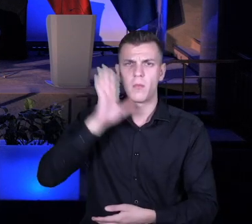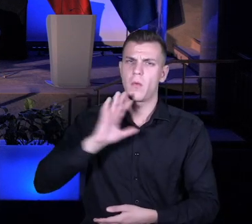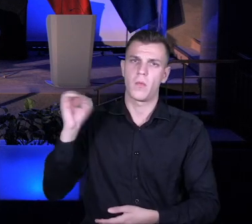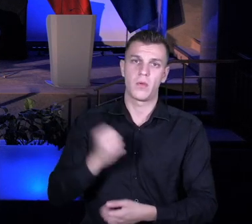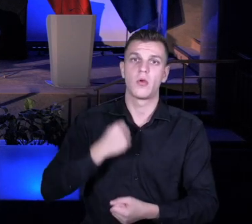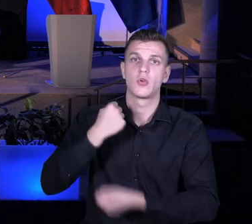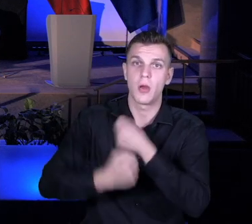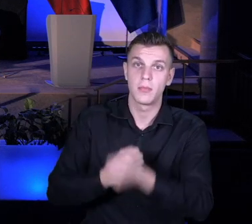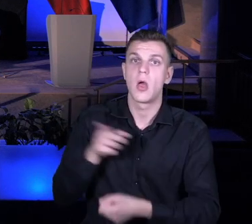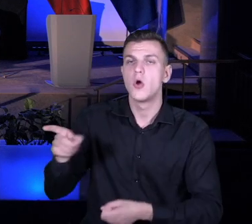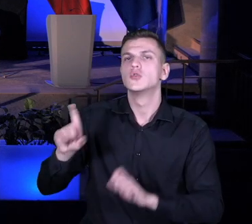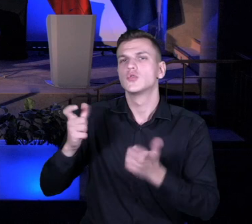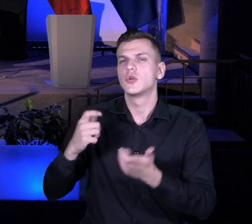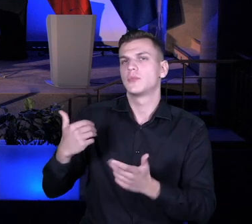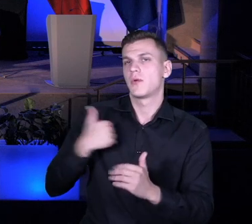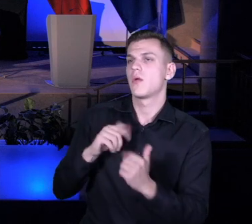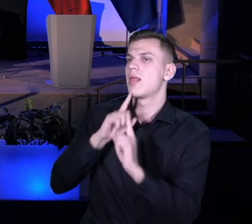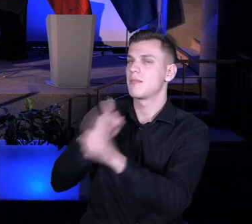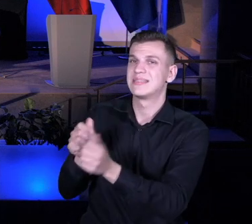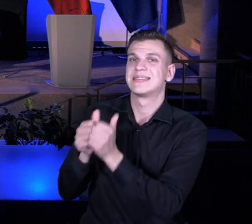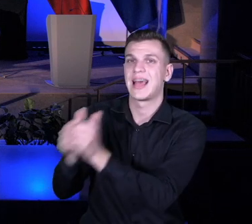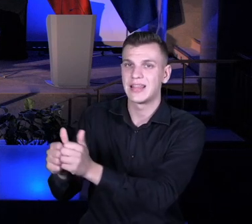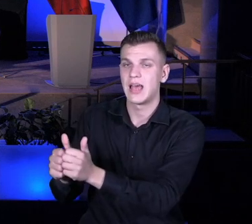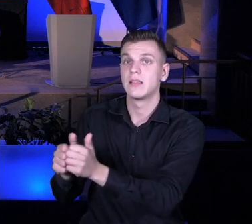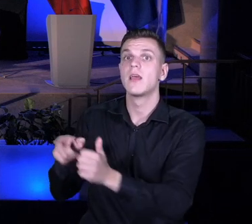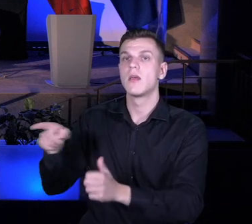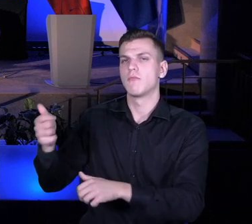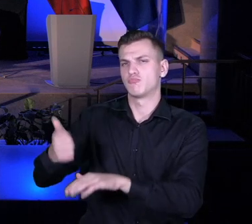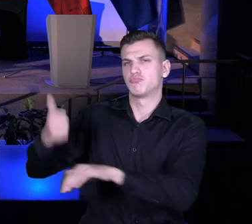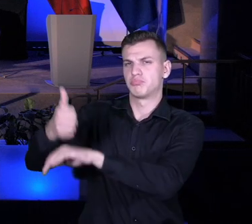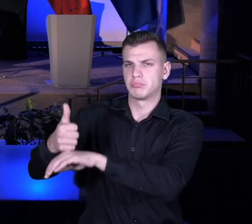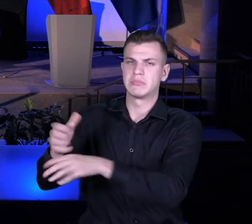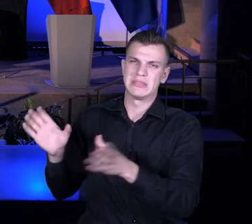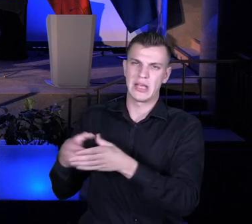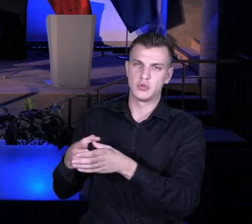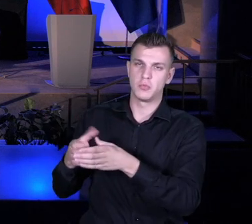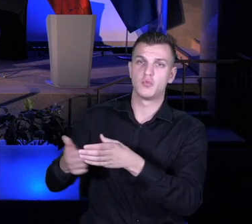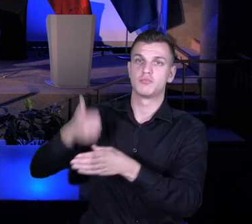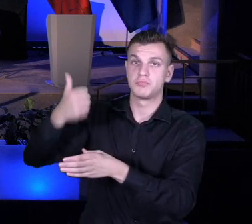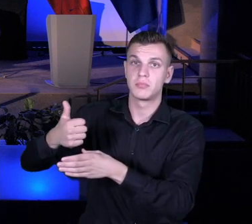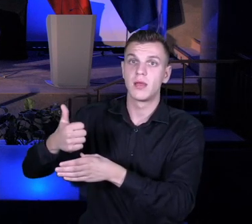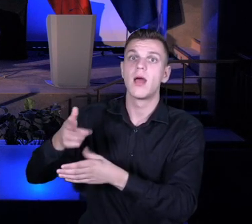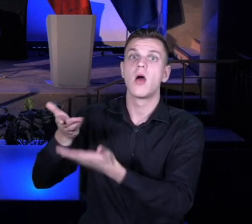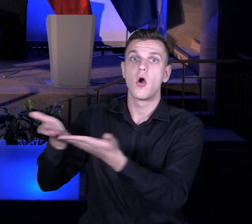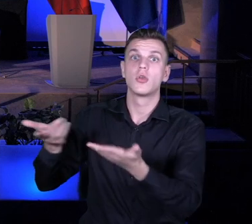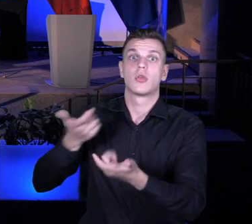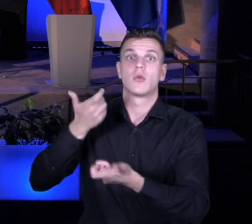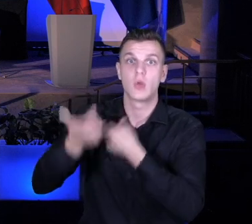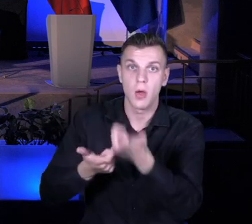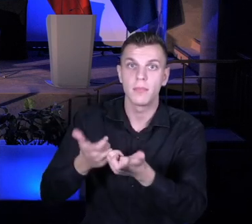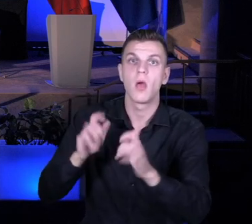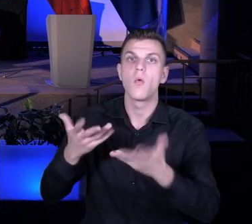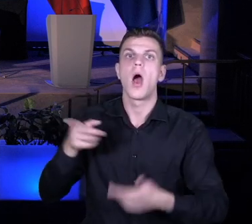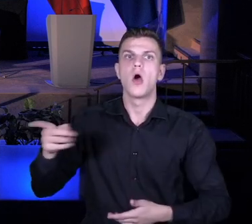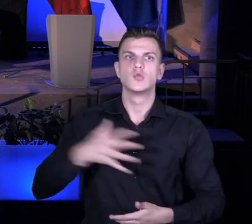przywódcą w jakimś zadaniu, pracować z zespołem i to, co robią, po prostu traktują jako swoją własność,